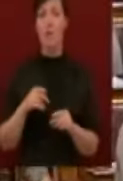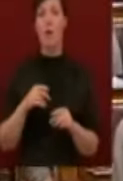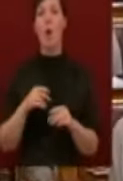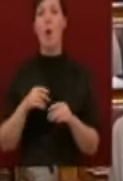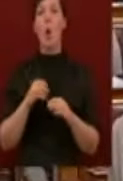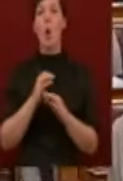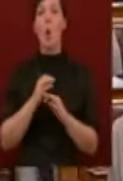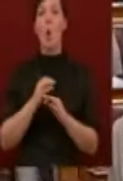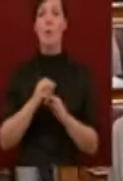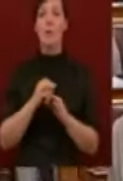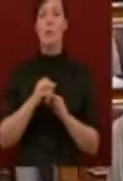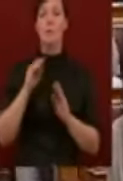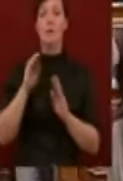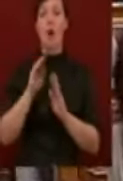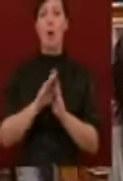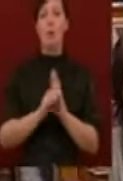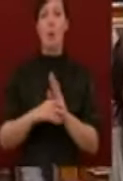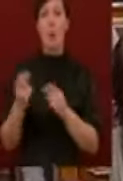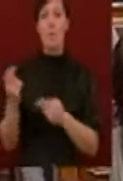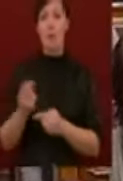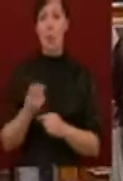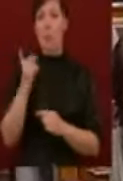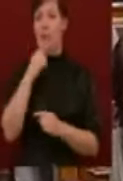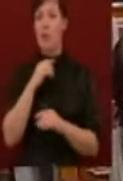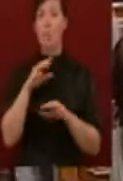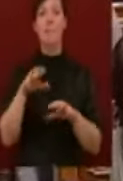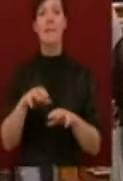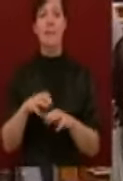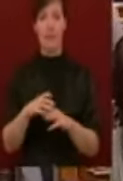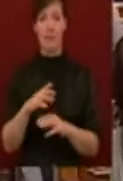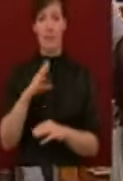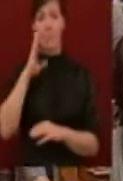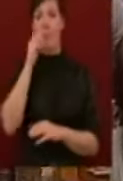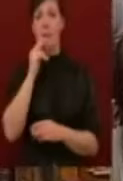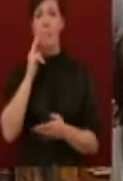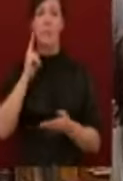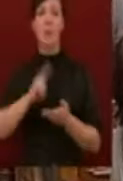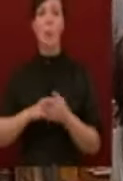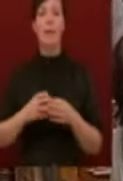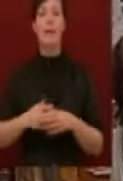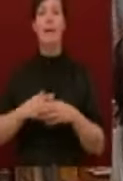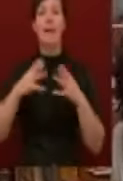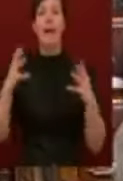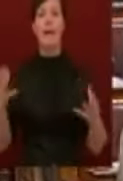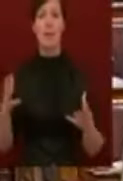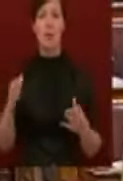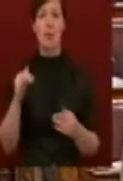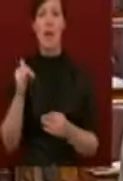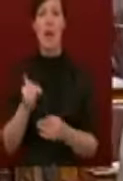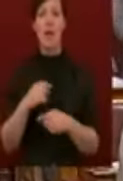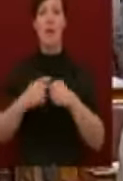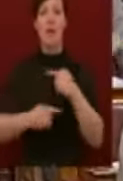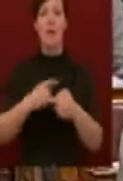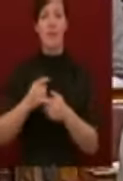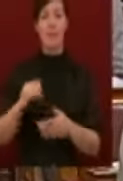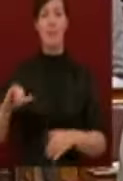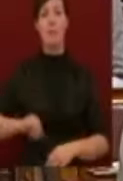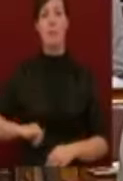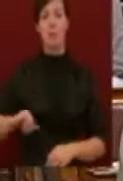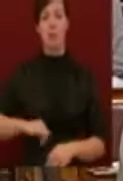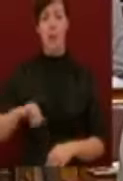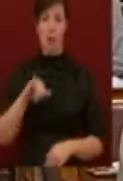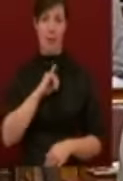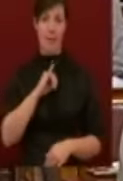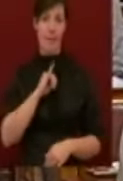az ország kormánya, az emberi jogok védelme, kitejesedése és következetes biztosítása érdekében. Nem